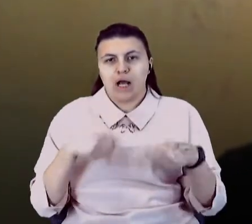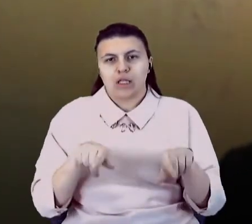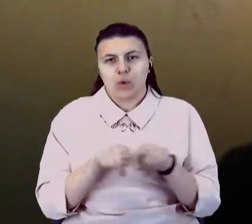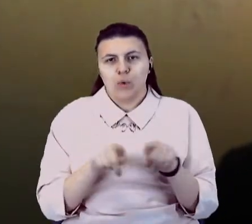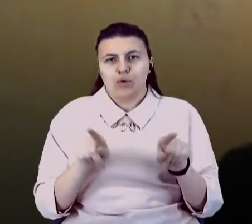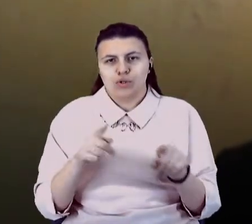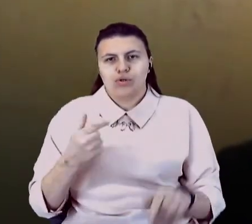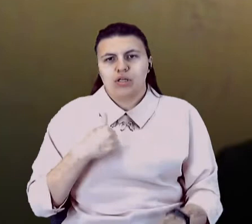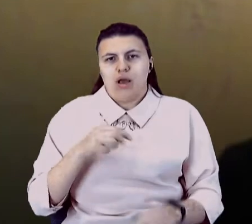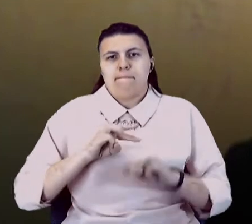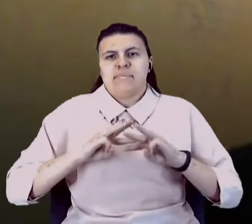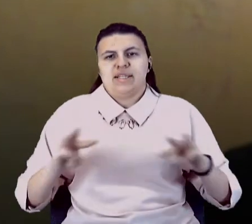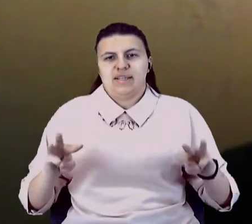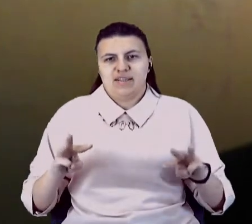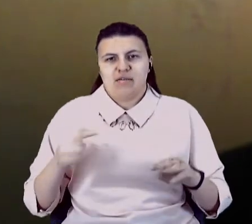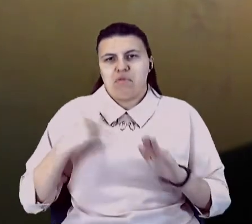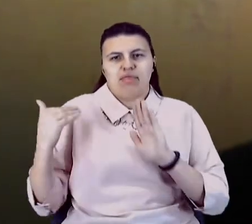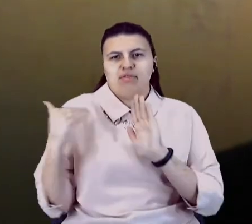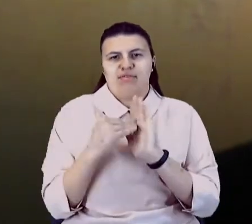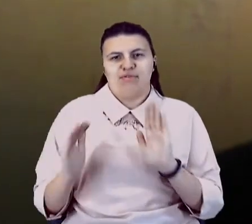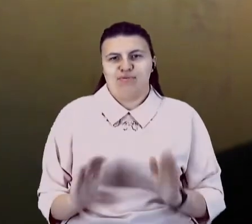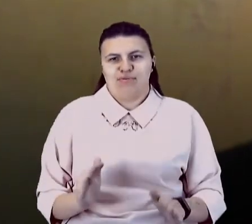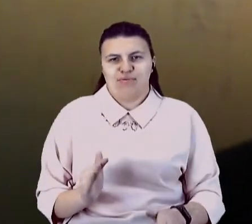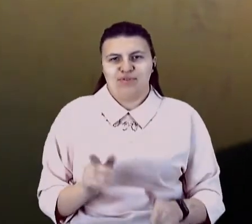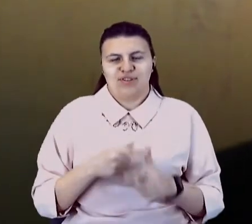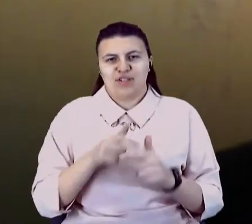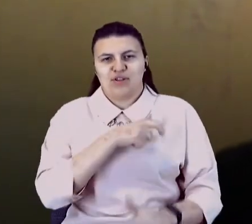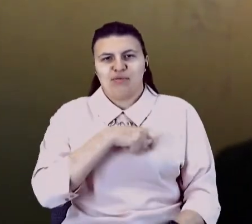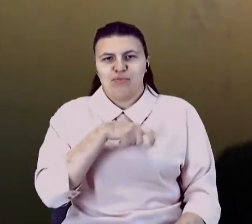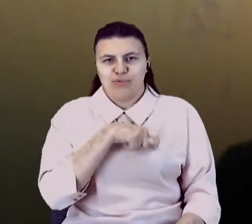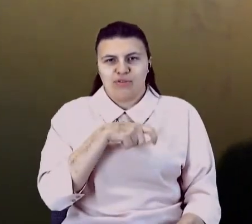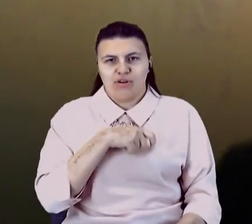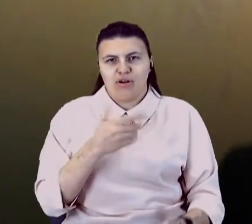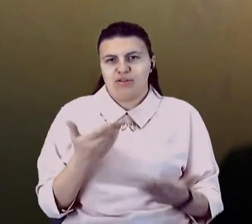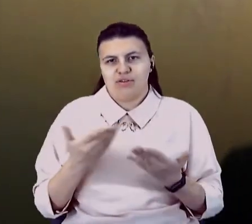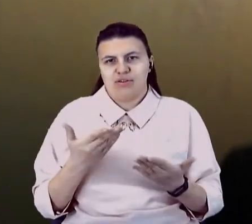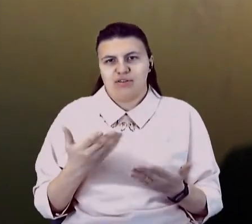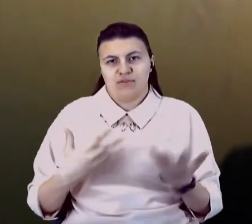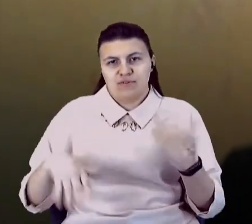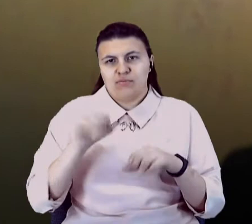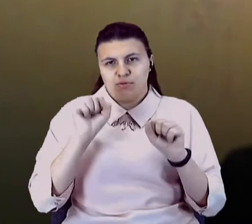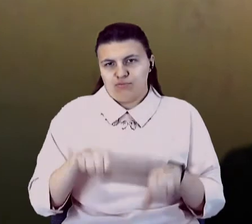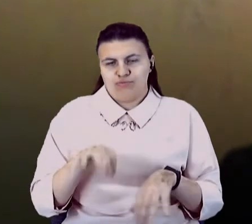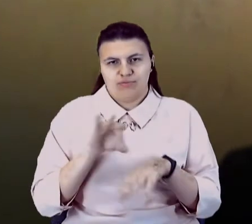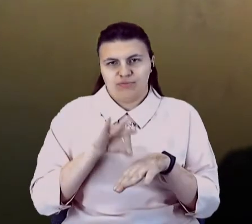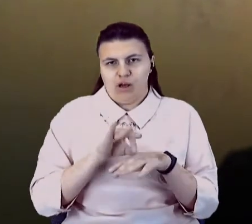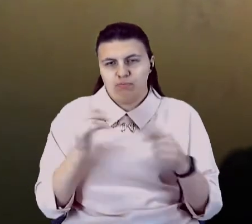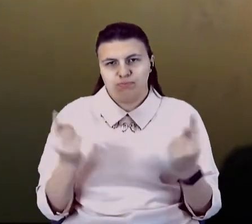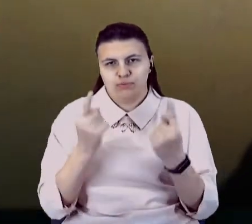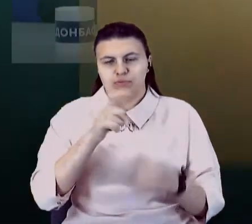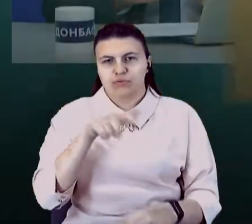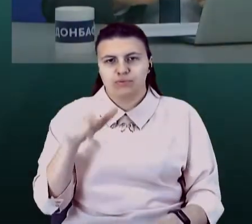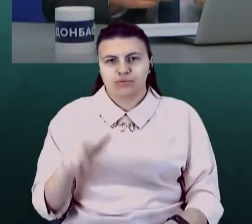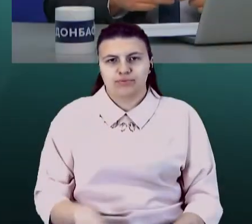міністр, чи депутат, чи якийсь рядовий. Всі ми можемо захворіти. Пане